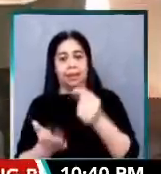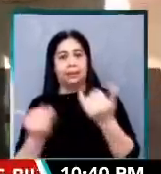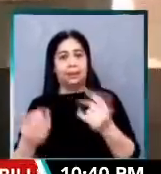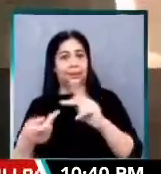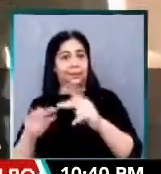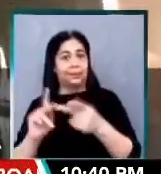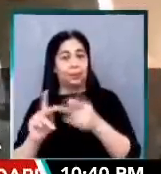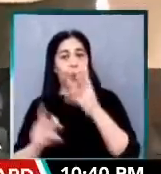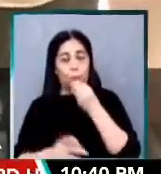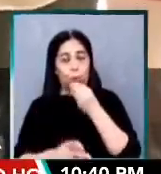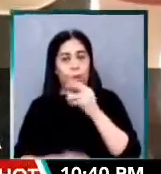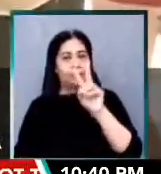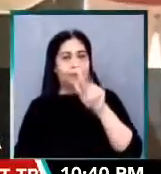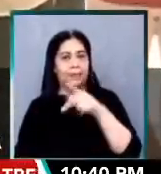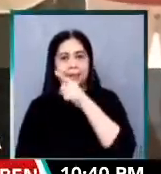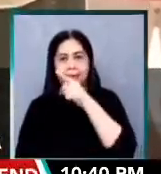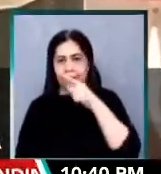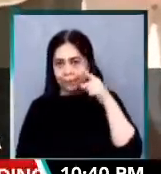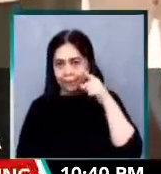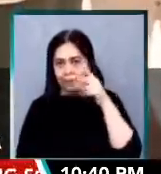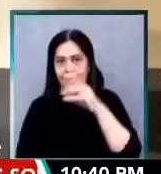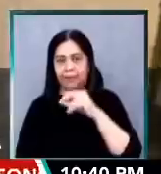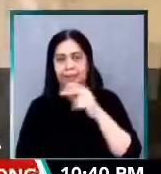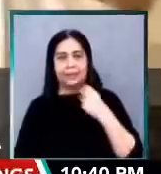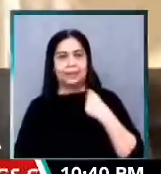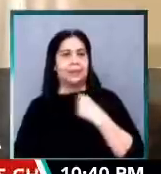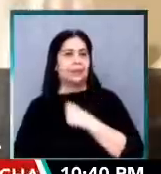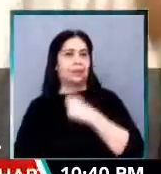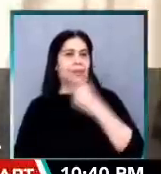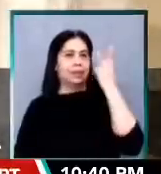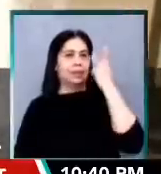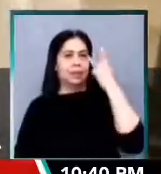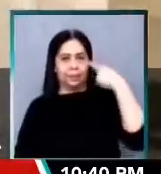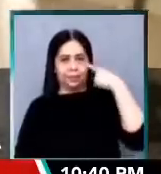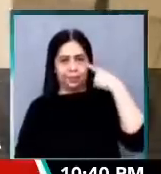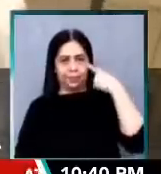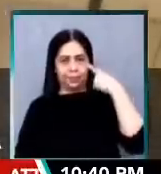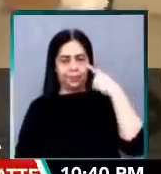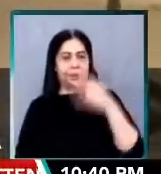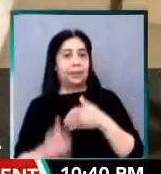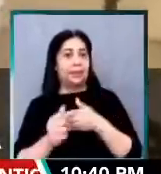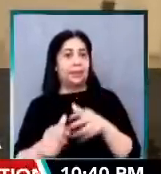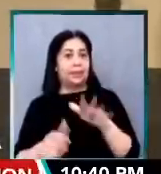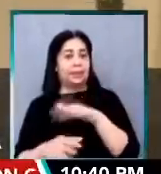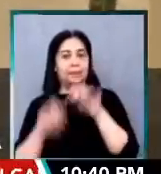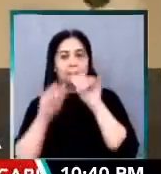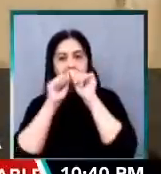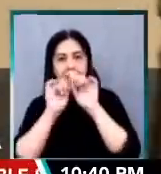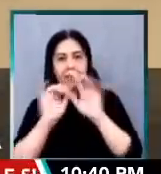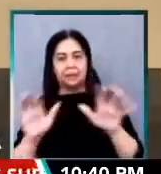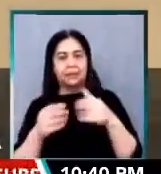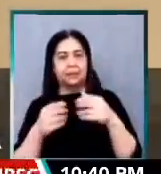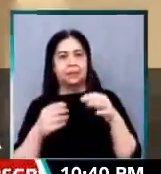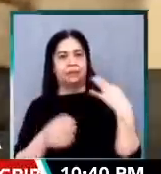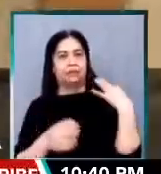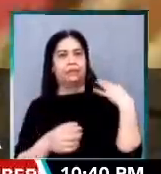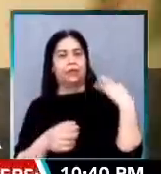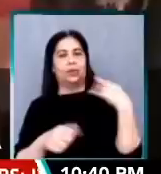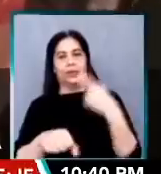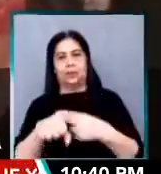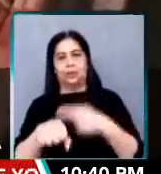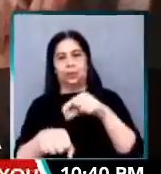President Lenny Robredo at Senador Kiko Pangilinan. Pinangunahan nila ang blessing ng volunteers headquarters sa bayan ng